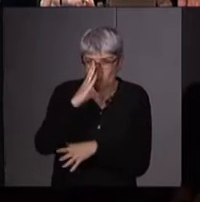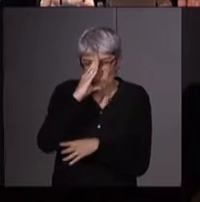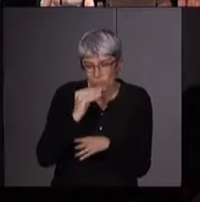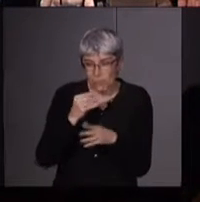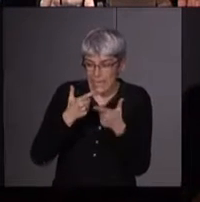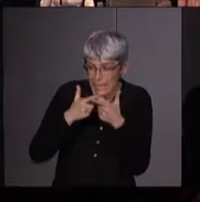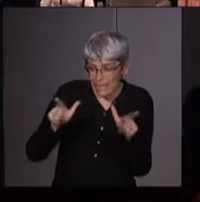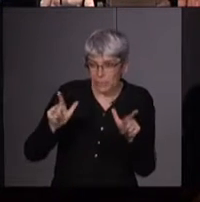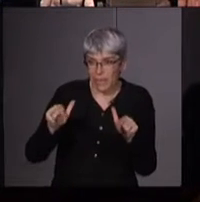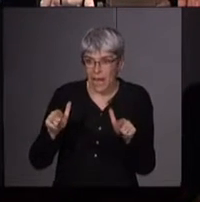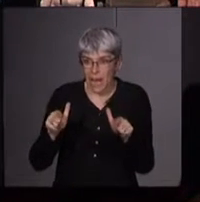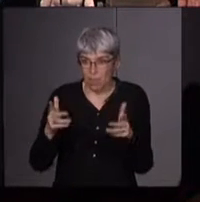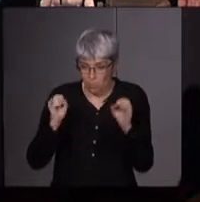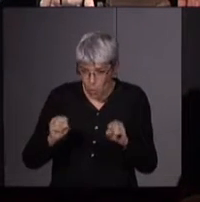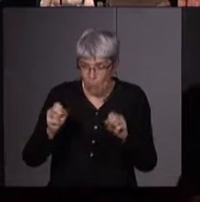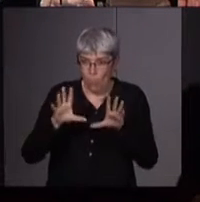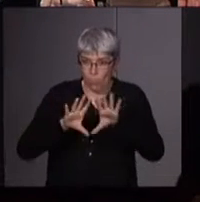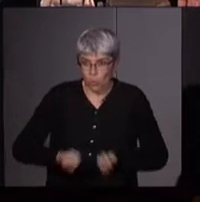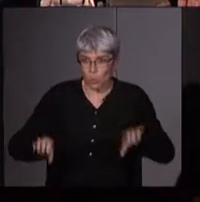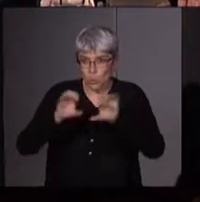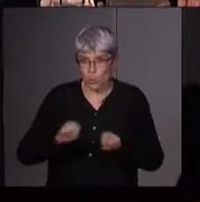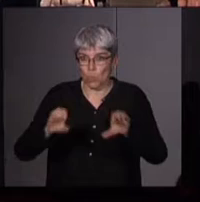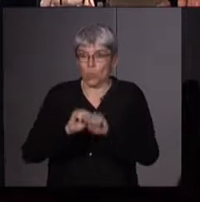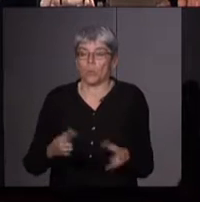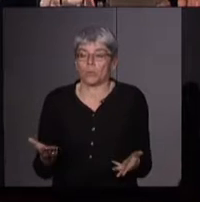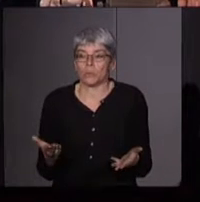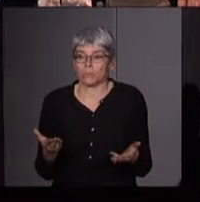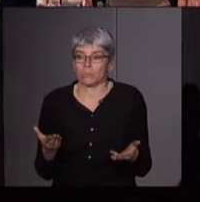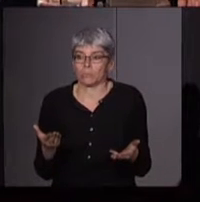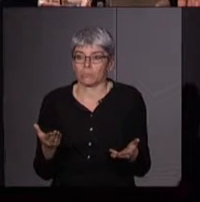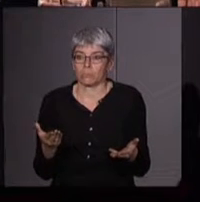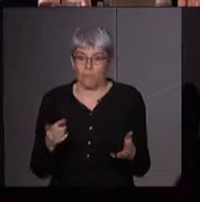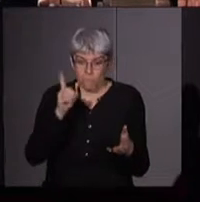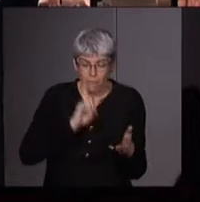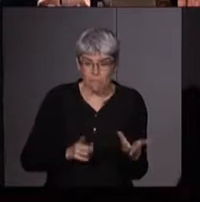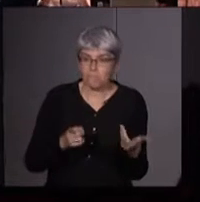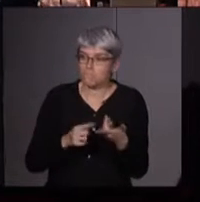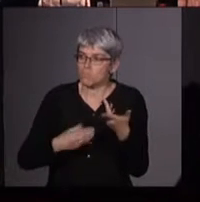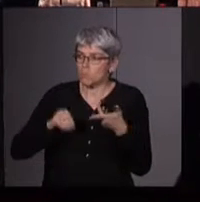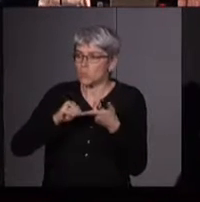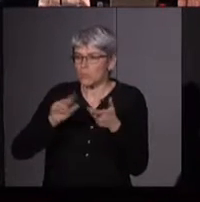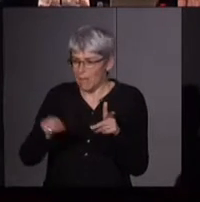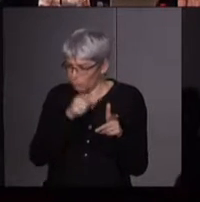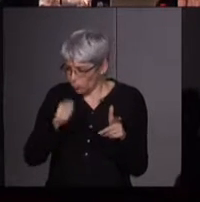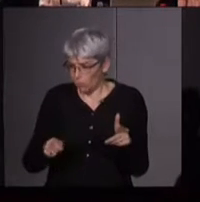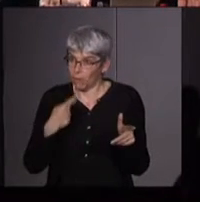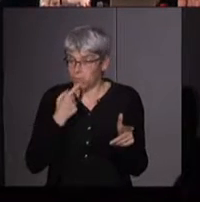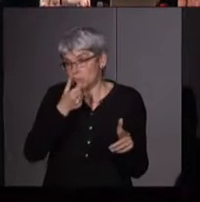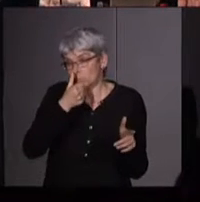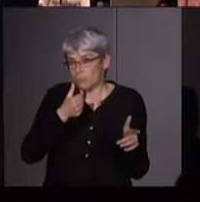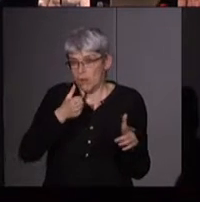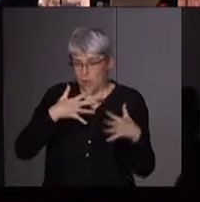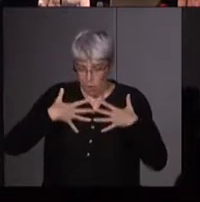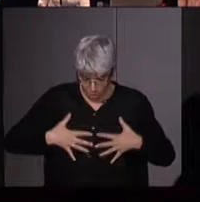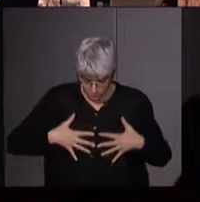disponibles à la production et à la reproduction, tant les femmes que la nature, tant les